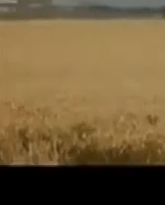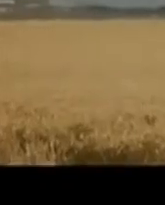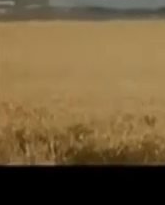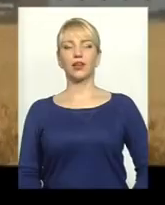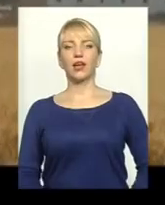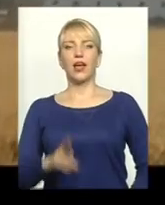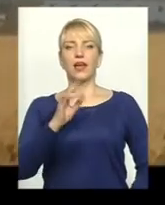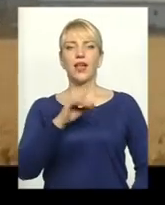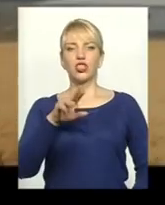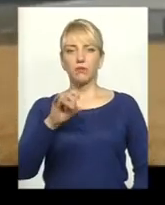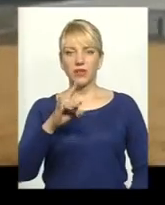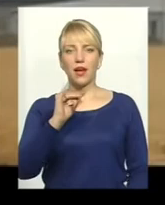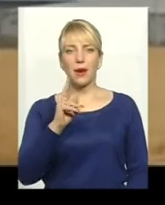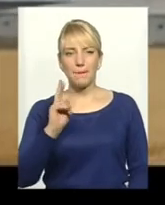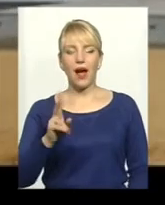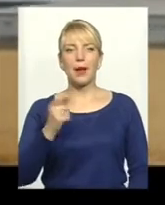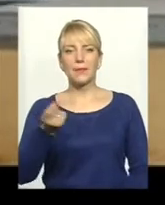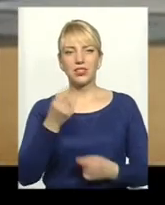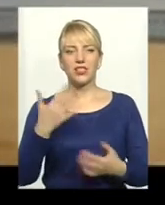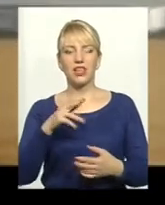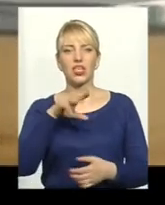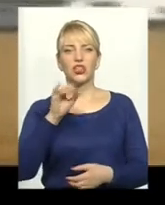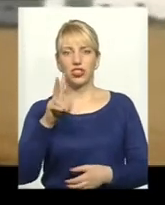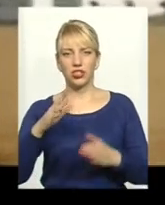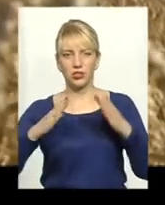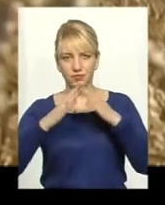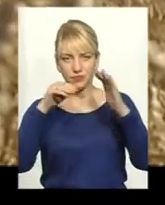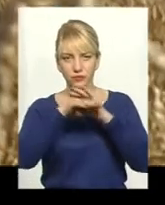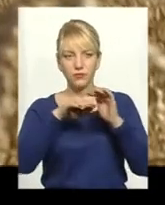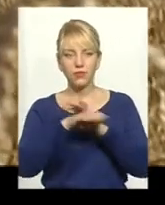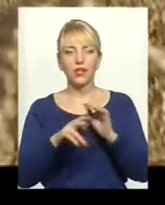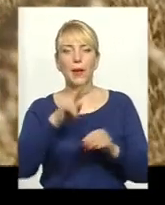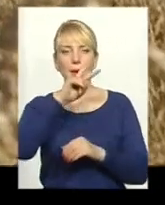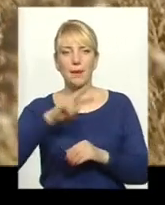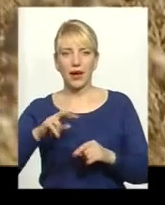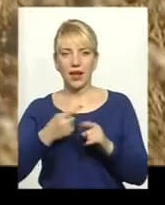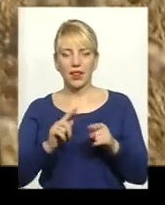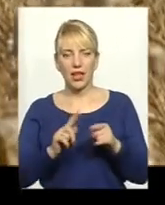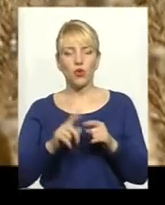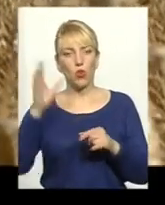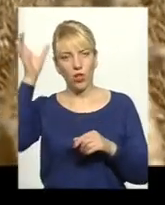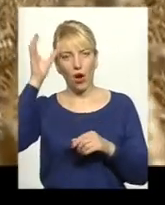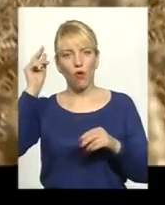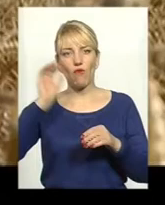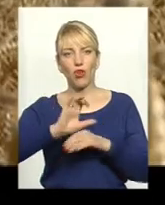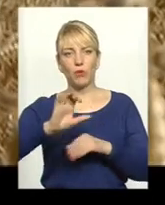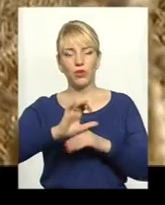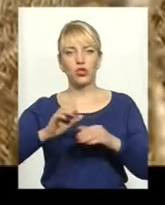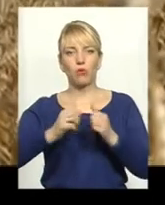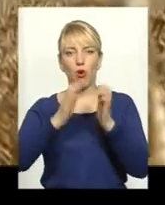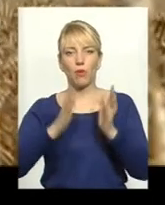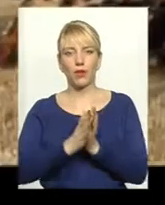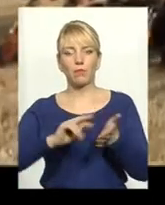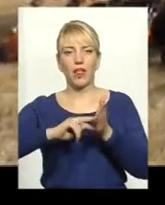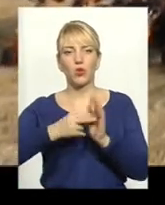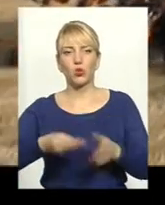Ячмінь, ріпак та пшениця вже на току. Паралельно з активною фазою зернозбиральної пори у Науково-виробничому об'єднанні вже планують